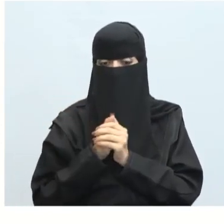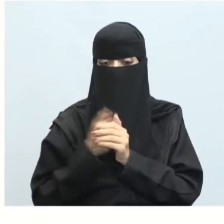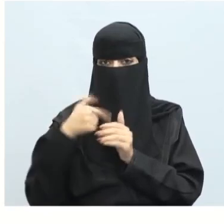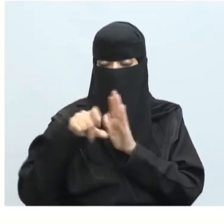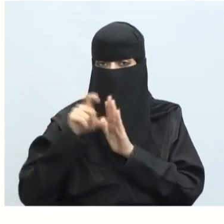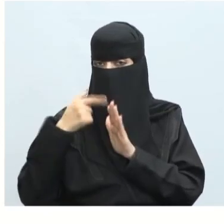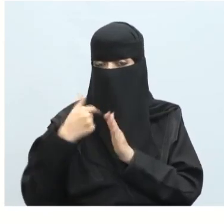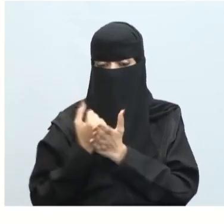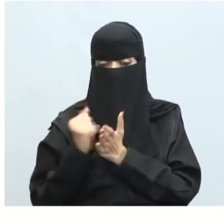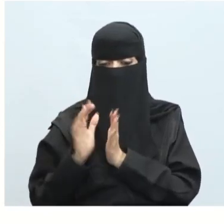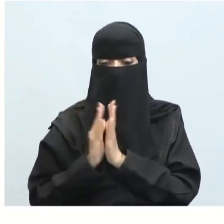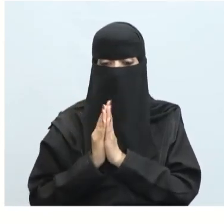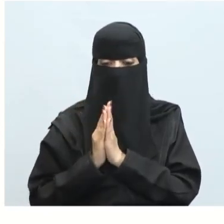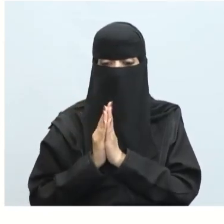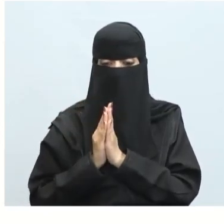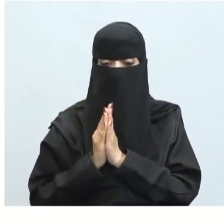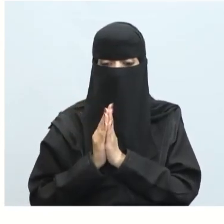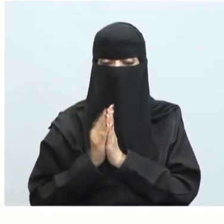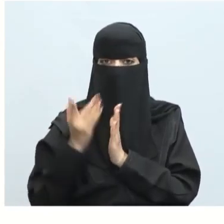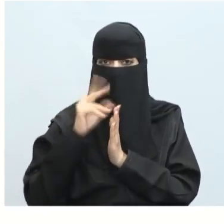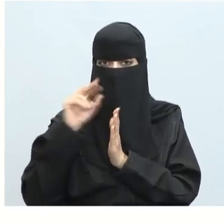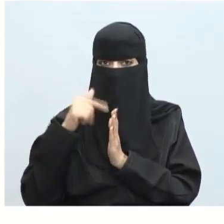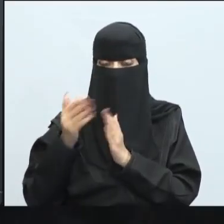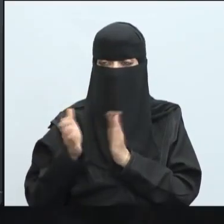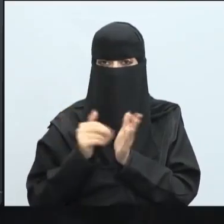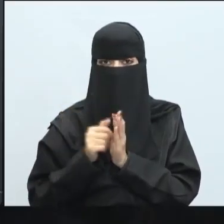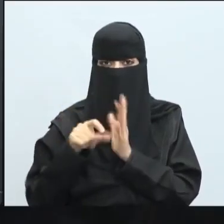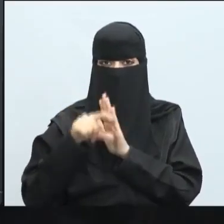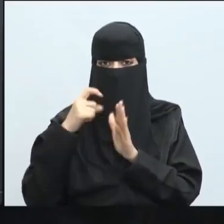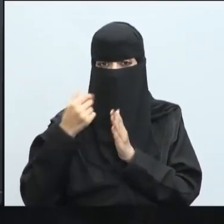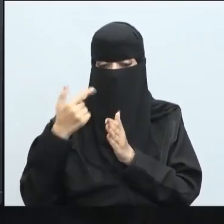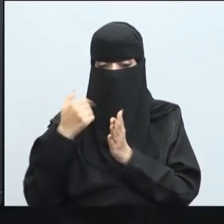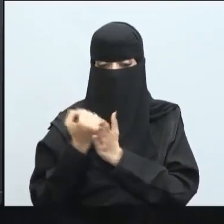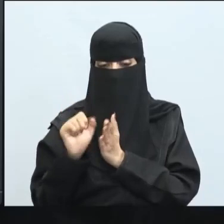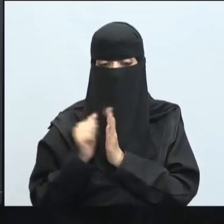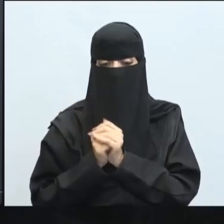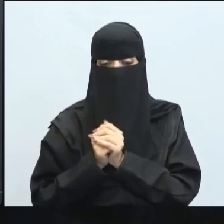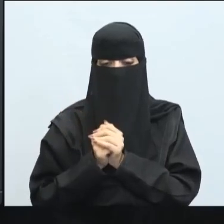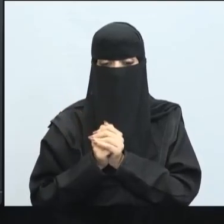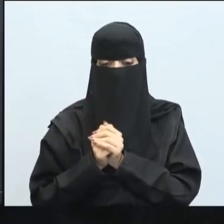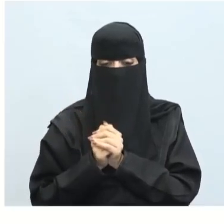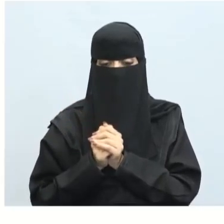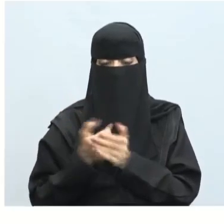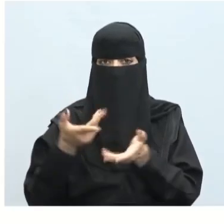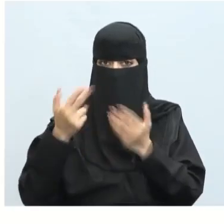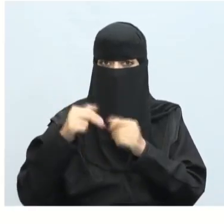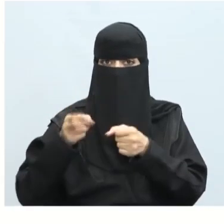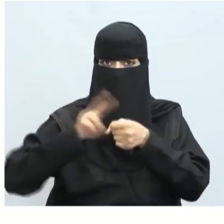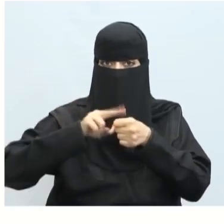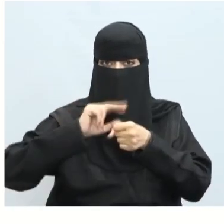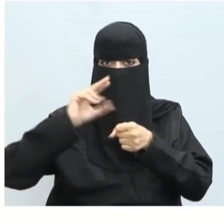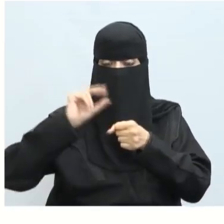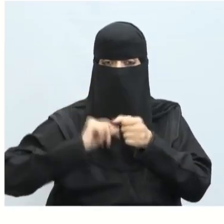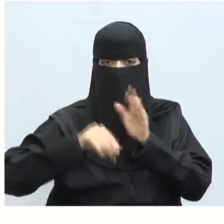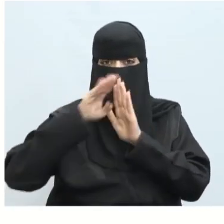هنا في نص تقوم بمسحة الديفولت تيكست أو النص الافتراضي تقوم بمسحة تكرر